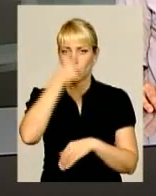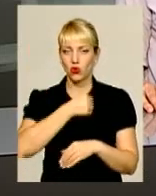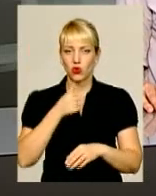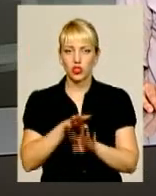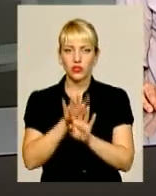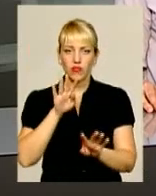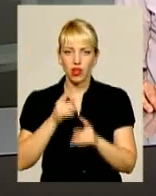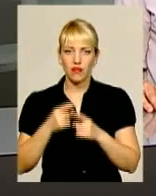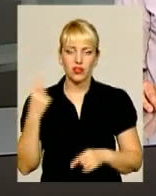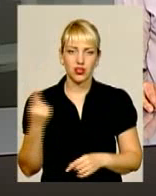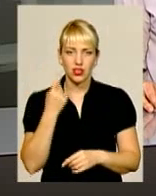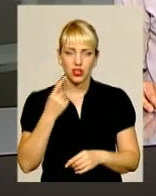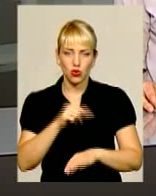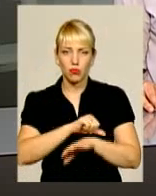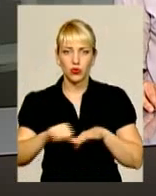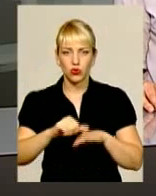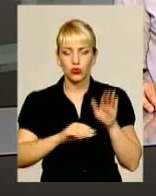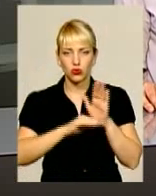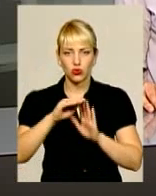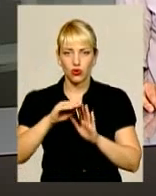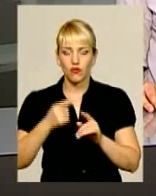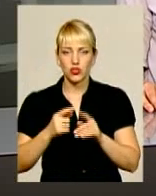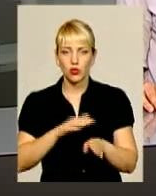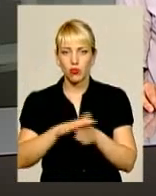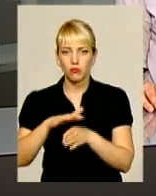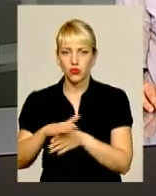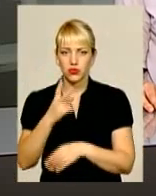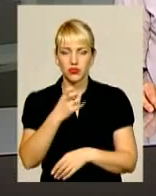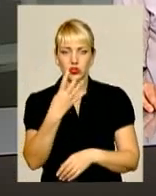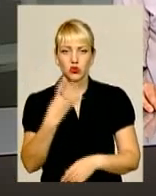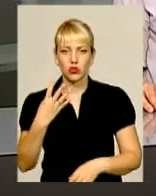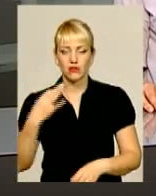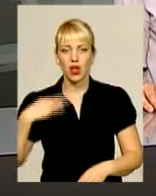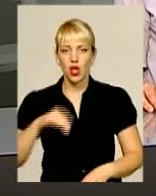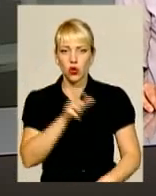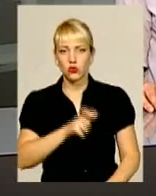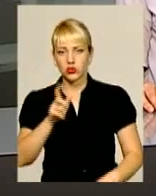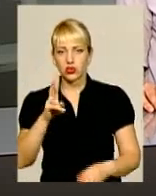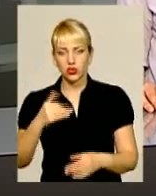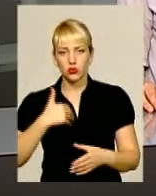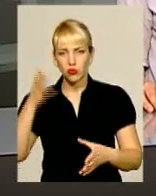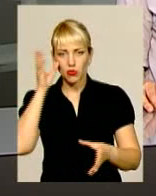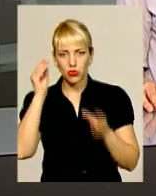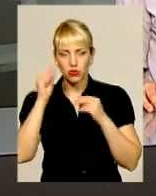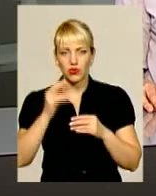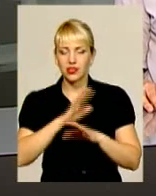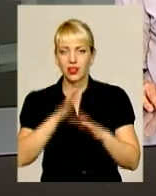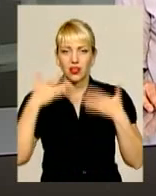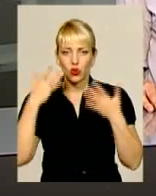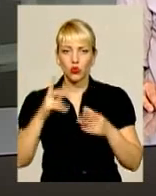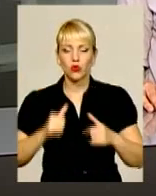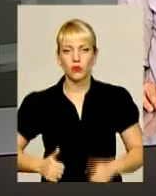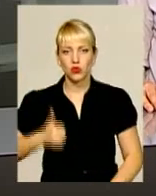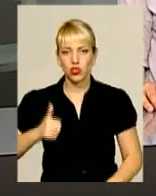лави єдиного в країні прикордонного вишу поповнили 242 курсанти, які прагнуть опанувати нелегку, але почесну